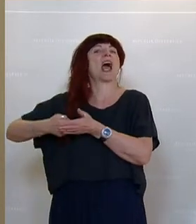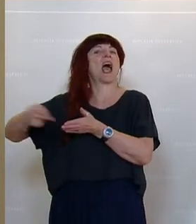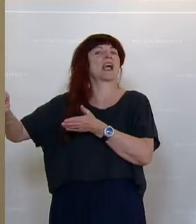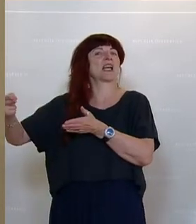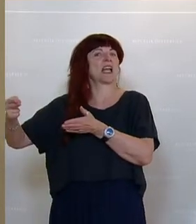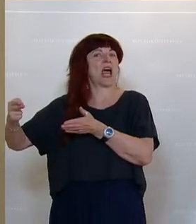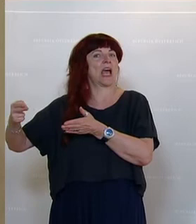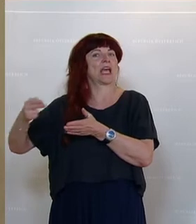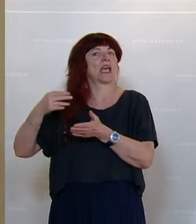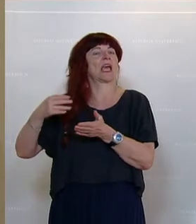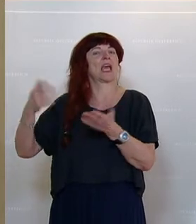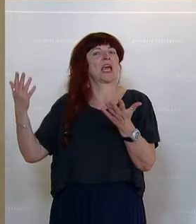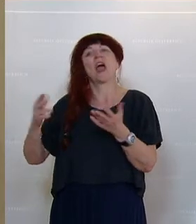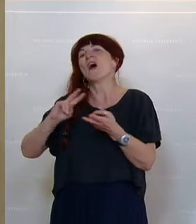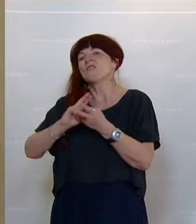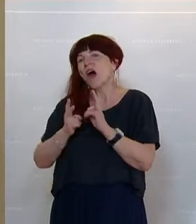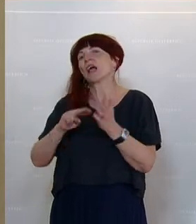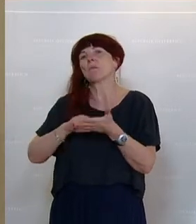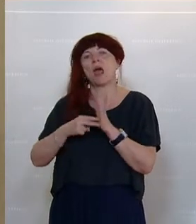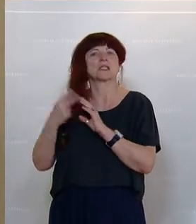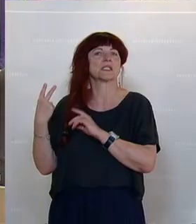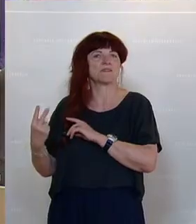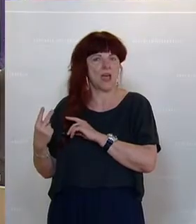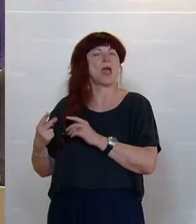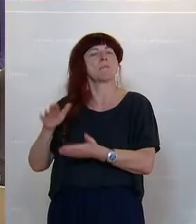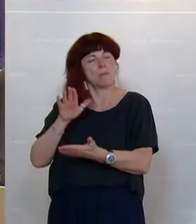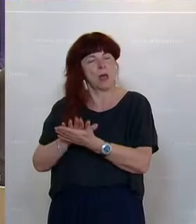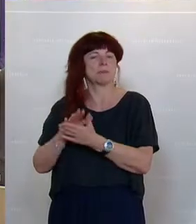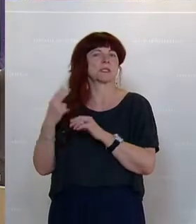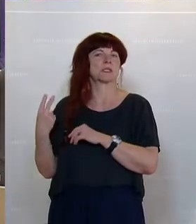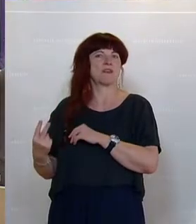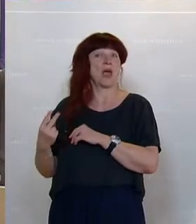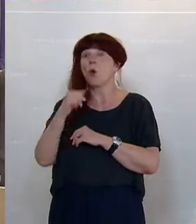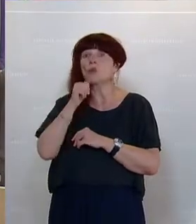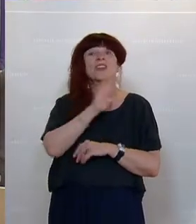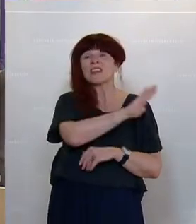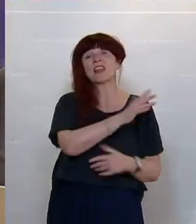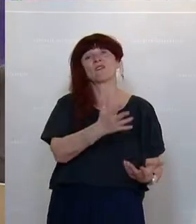Tagesordnungspunkt diskutieren, wie es vorgesehen ist und nicht, wenn Sie es sich wünschen.